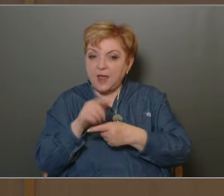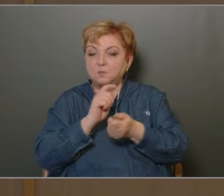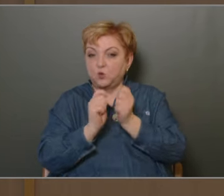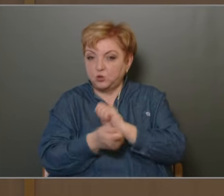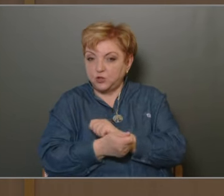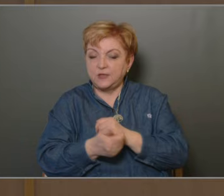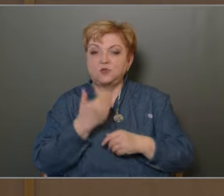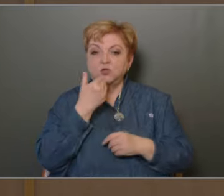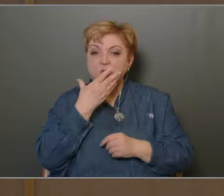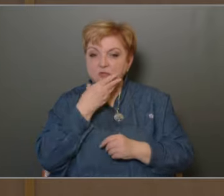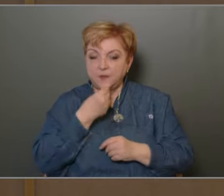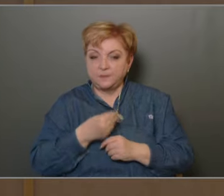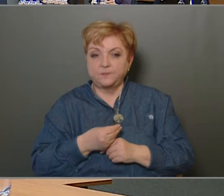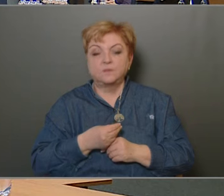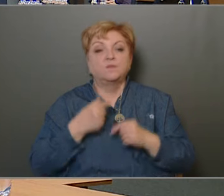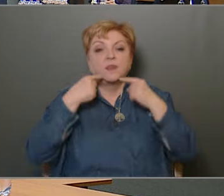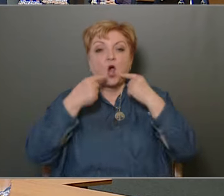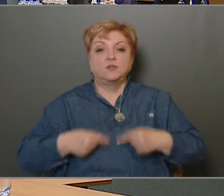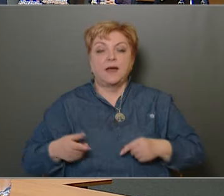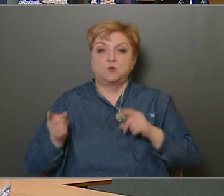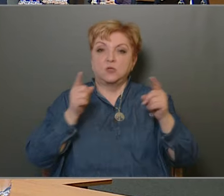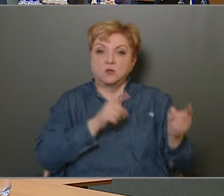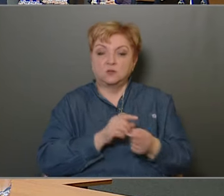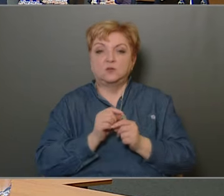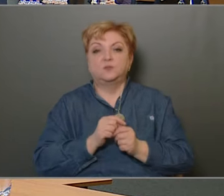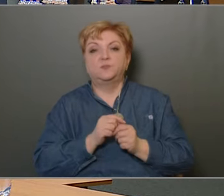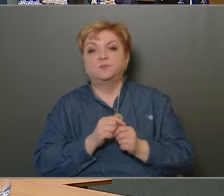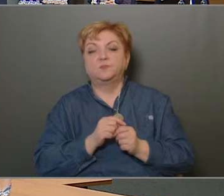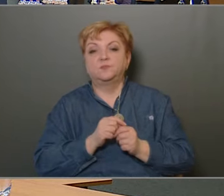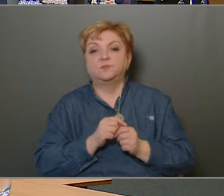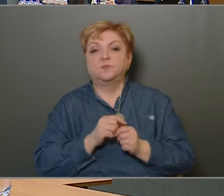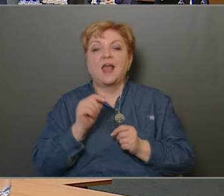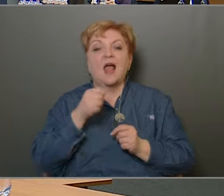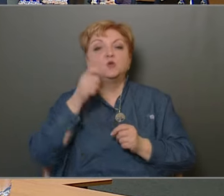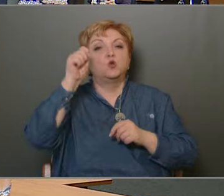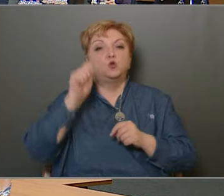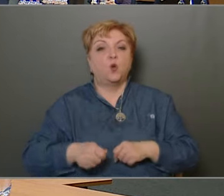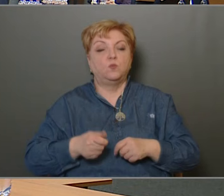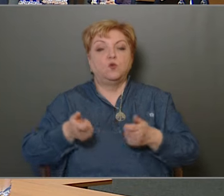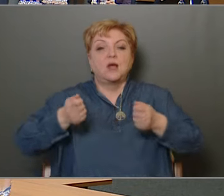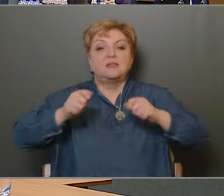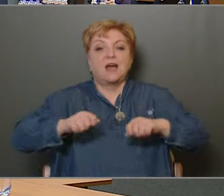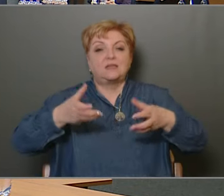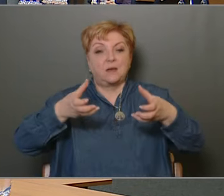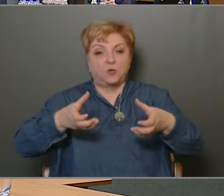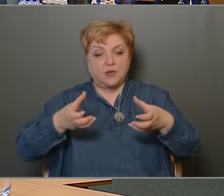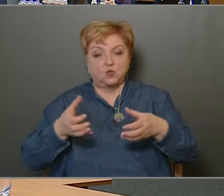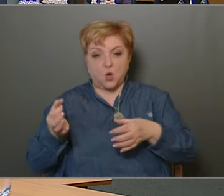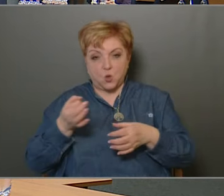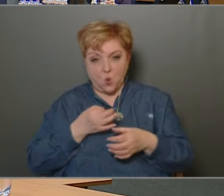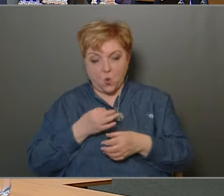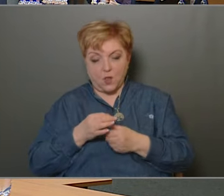módosításra. Köszönöm szépen! Határozathozatóra kerül sor. Először döntünk a zárszámadásról,